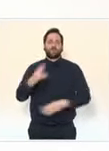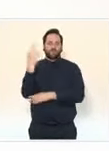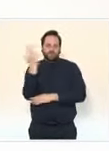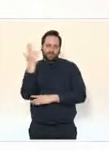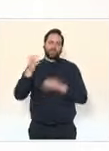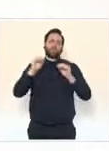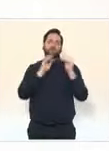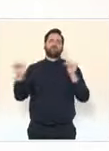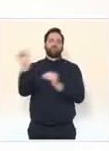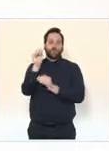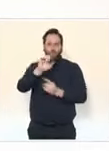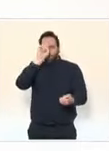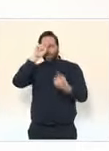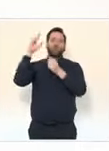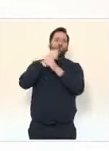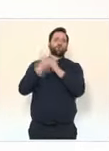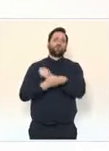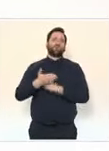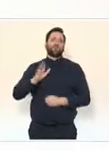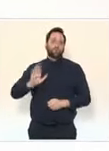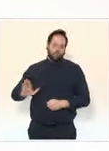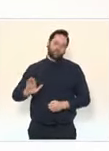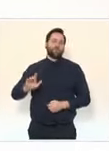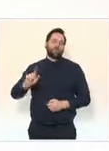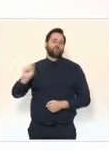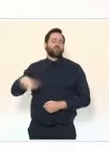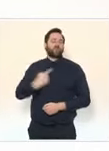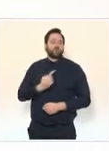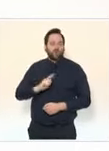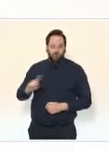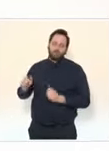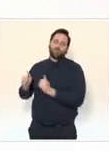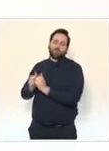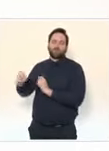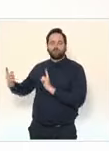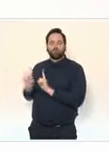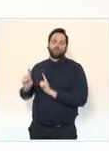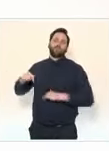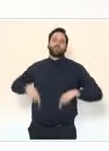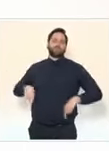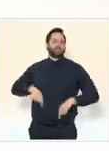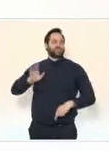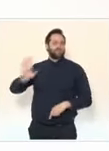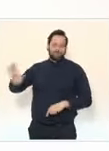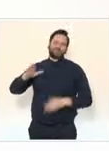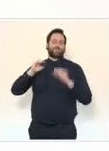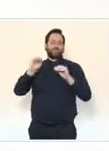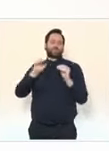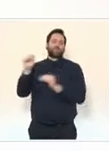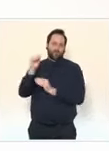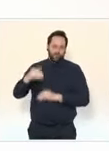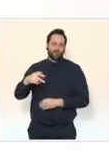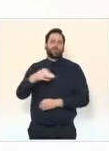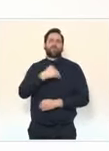vus par la ministre de l'enseignement supérieur, Frédéric Vidal, mais qui sont dans la continuité de ce que j'ai pu dire. D'abord, parce qu'il y aura